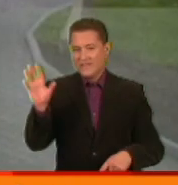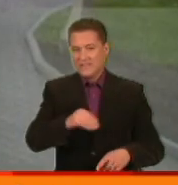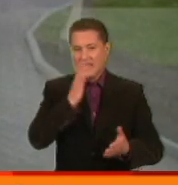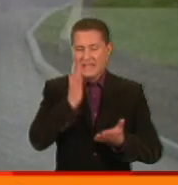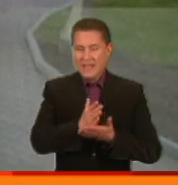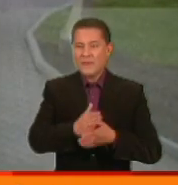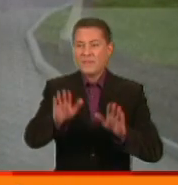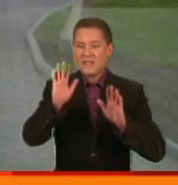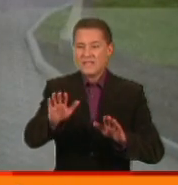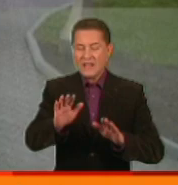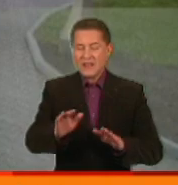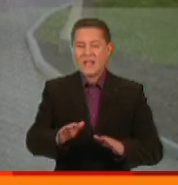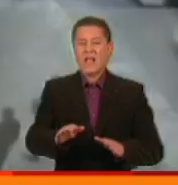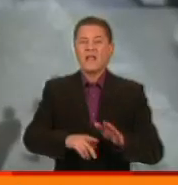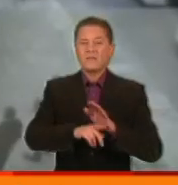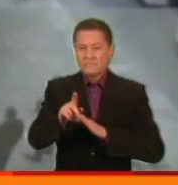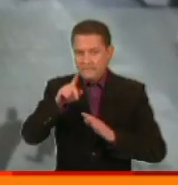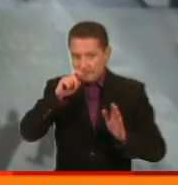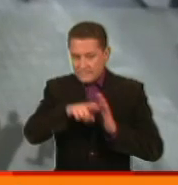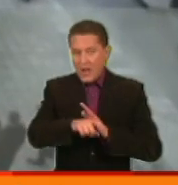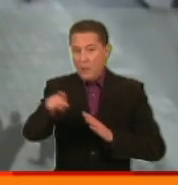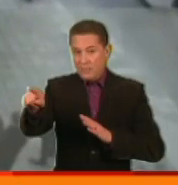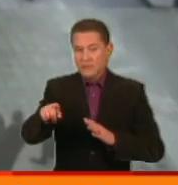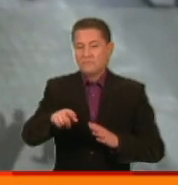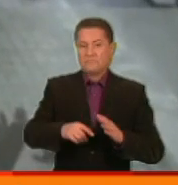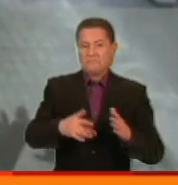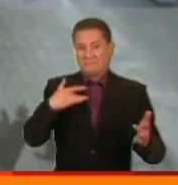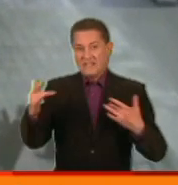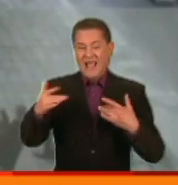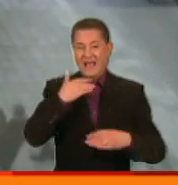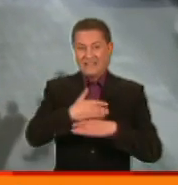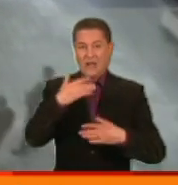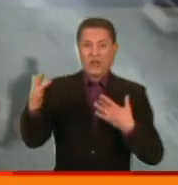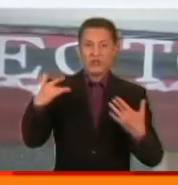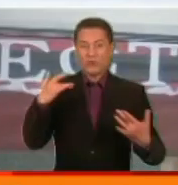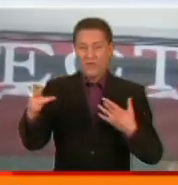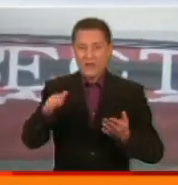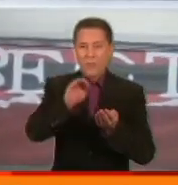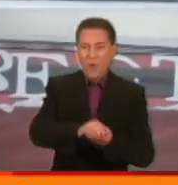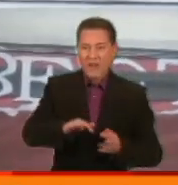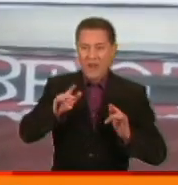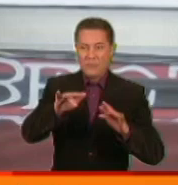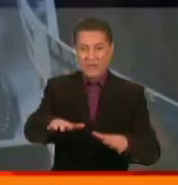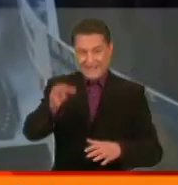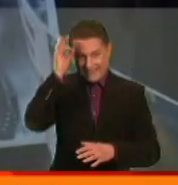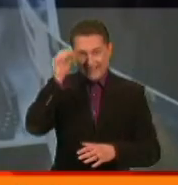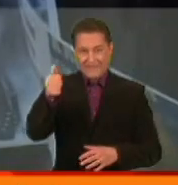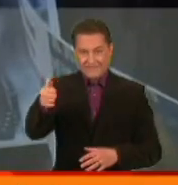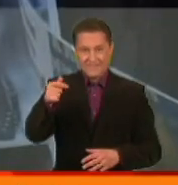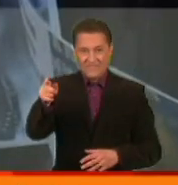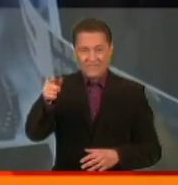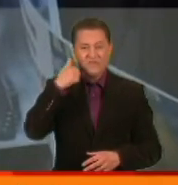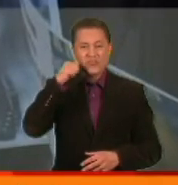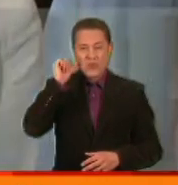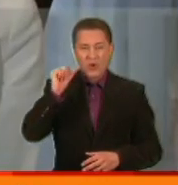на Балицька взялася викривати порушення в забудові. Під її вікнами з'явилася театралізована поховальна процесія. Труна, вінки, портрет